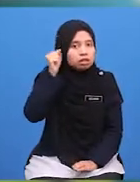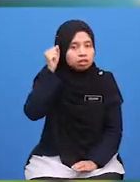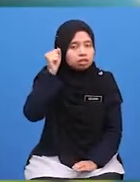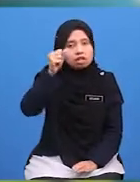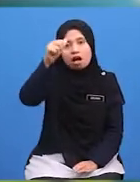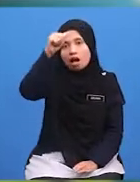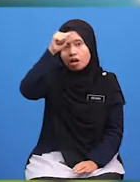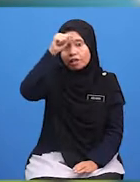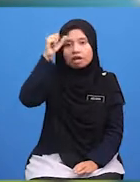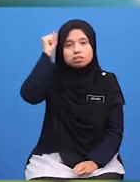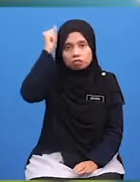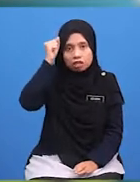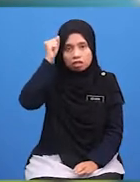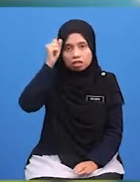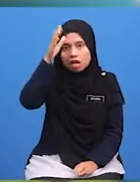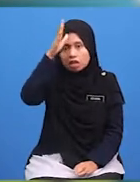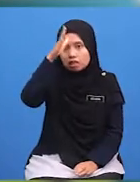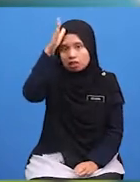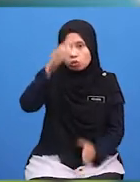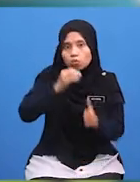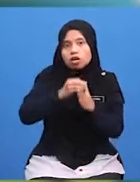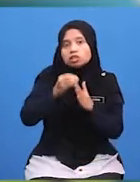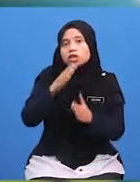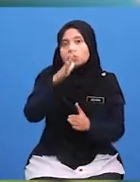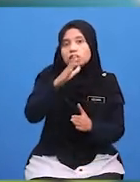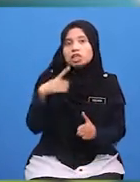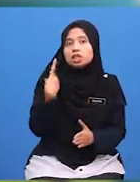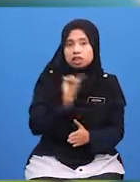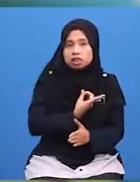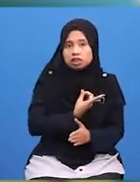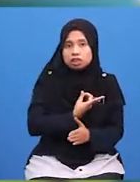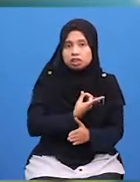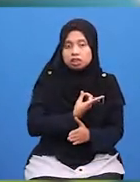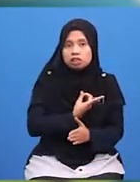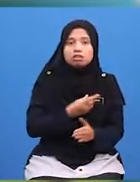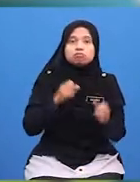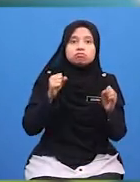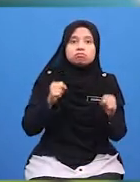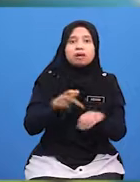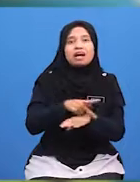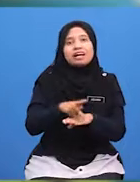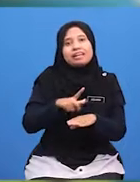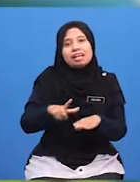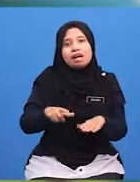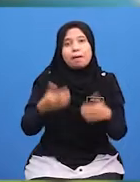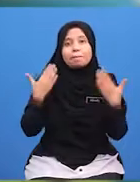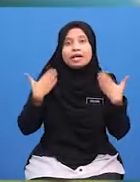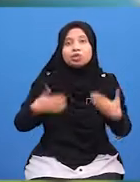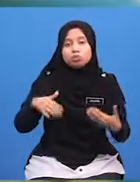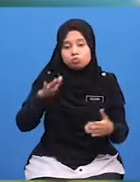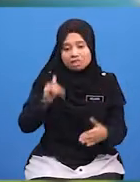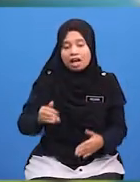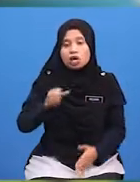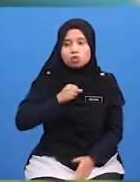Saudara Datuk Atau Nenek Kita Memadailah Kita Memakai Pakaian Yang Sopan